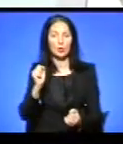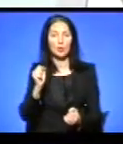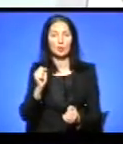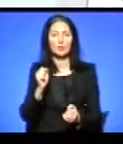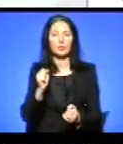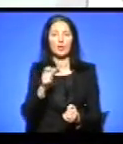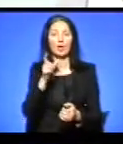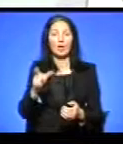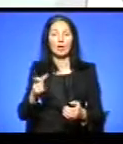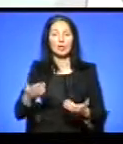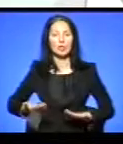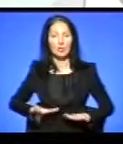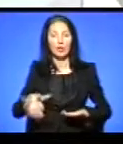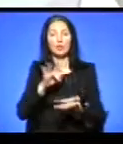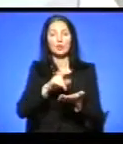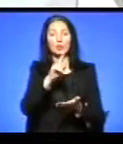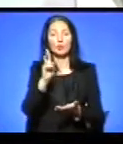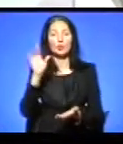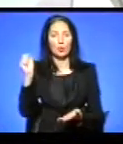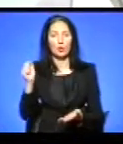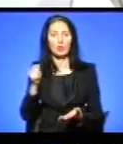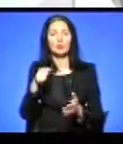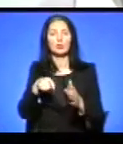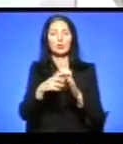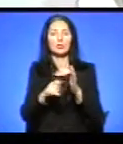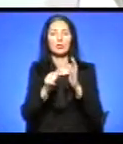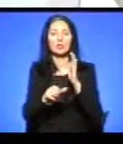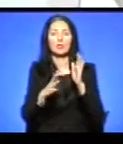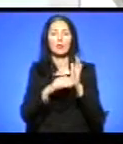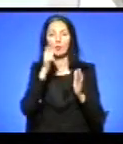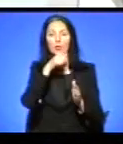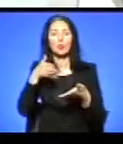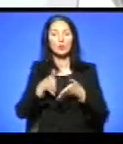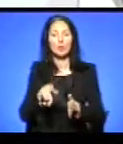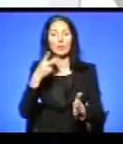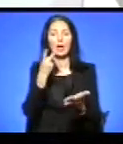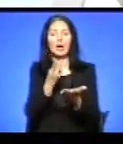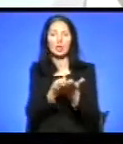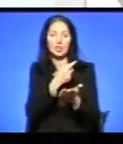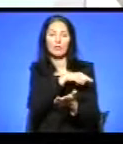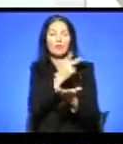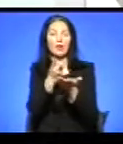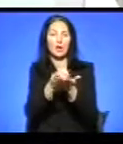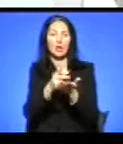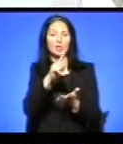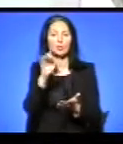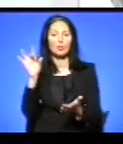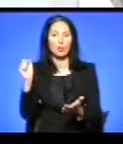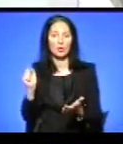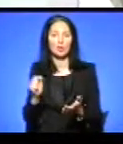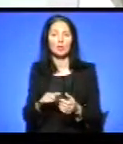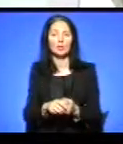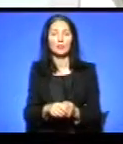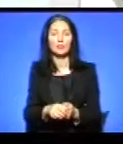– житель міста Зборів. Збор у вас залишиться 2009 року народження, його госпіталізовано в Зборівську районну лікарню.